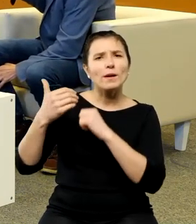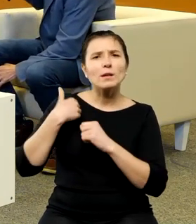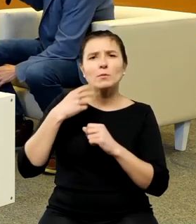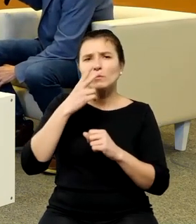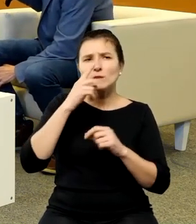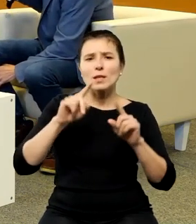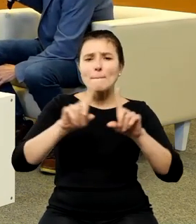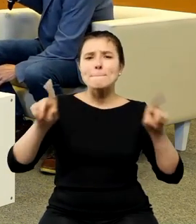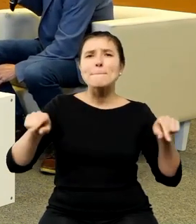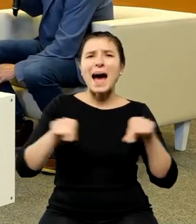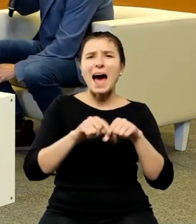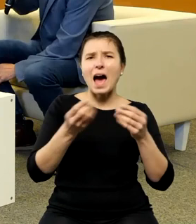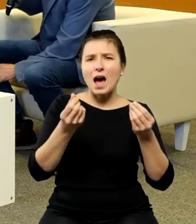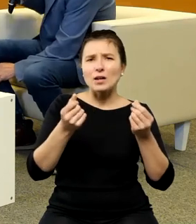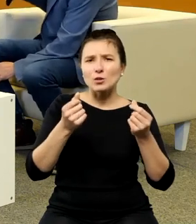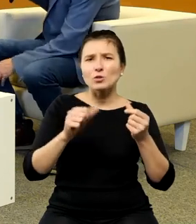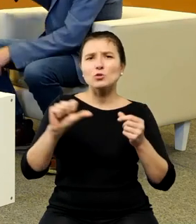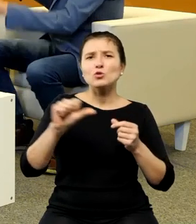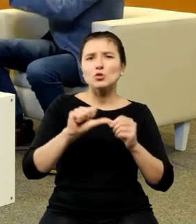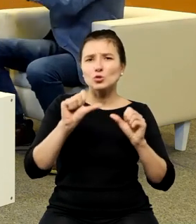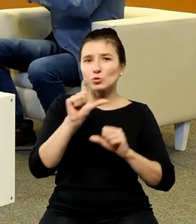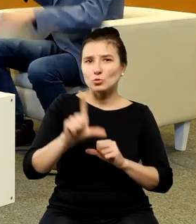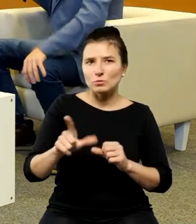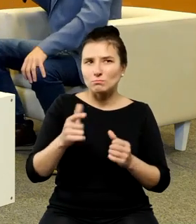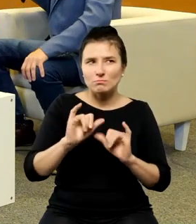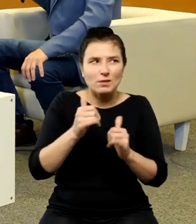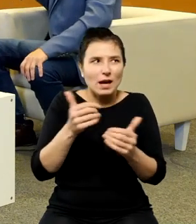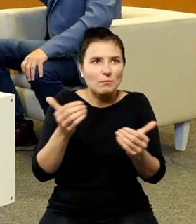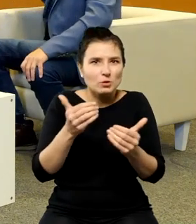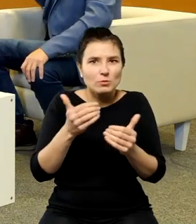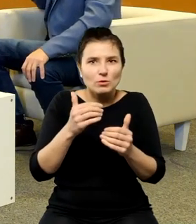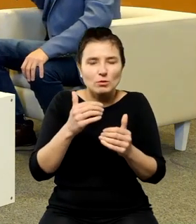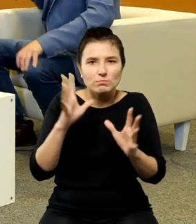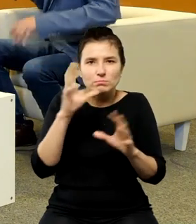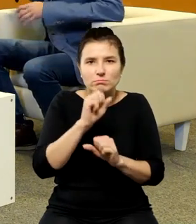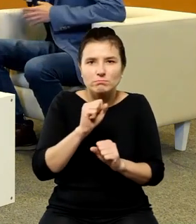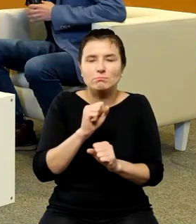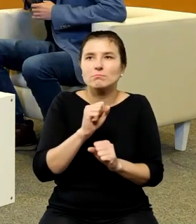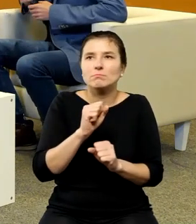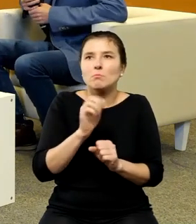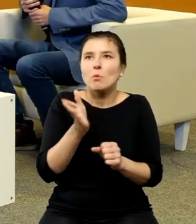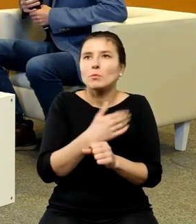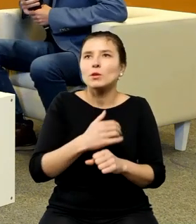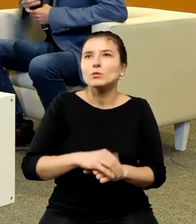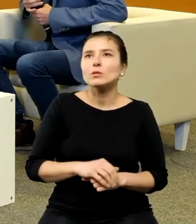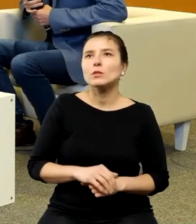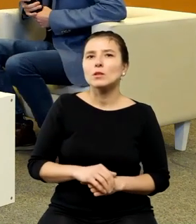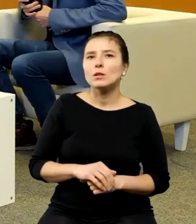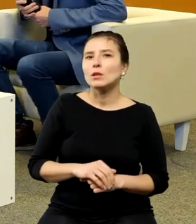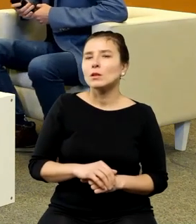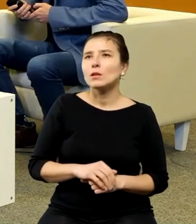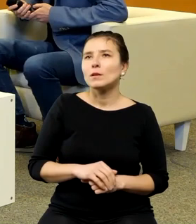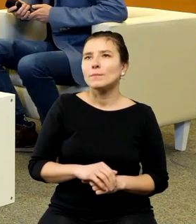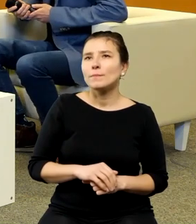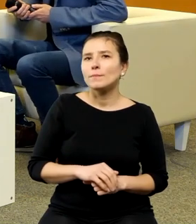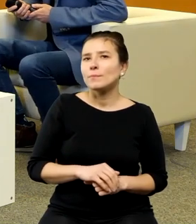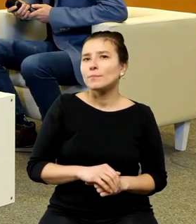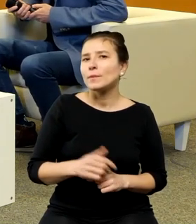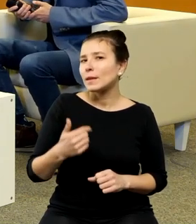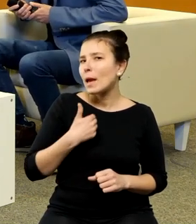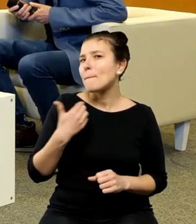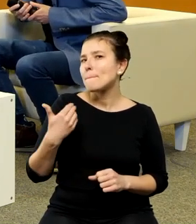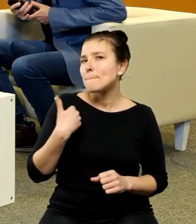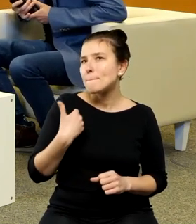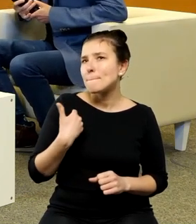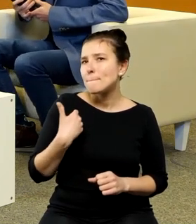Nie mówiliśmy tylko nie mówiliśmy o tym ja tylko przepraszam nie w tę stronę tym razem miałam